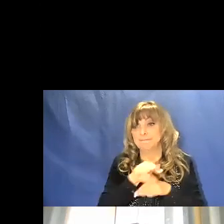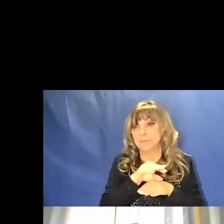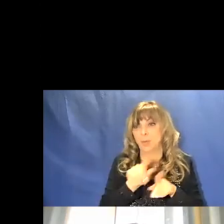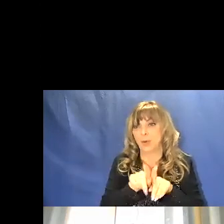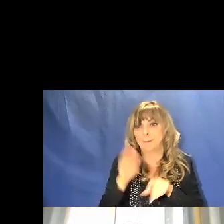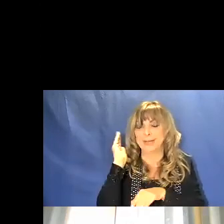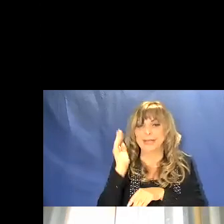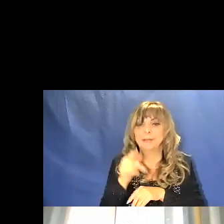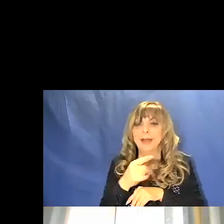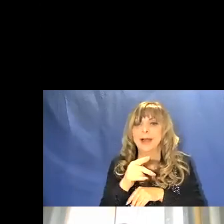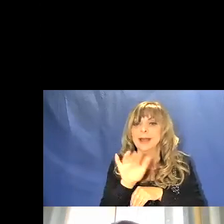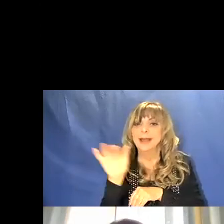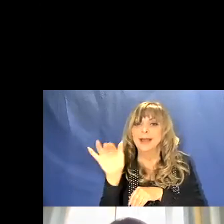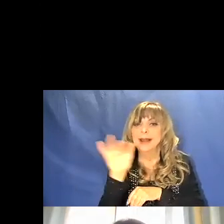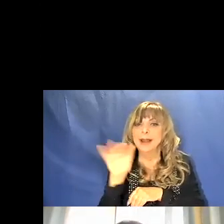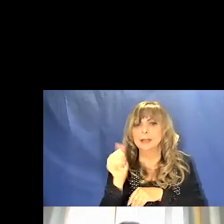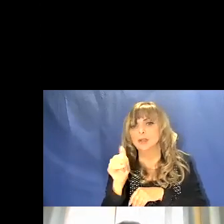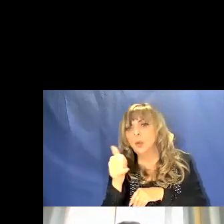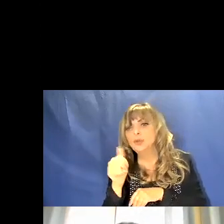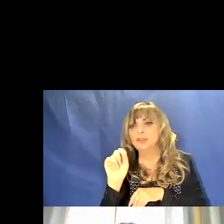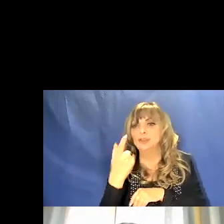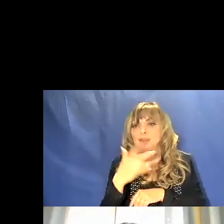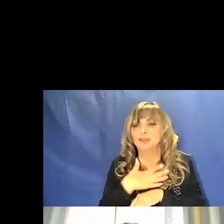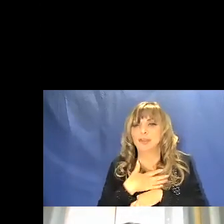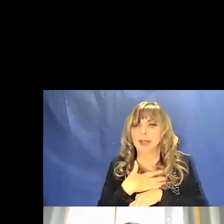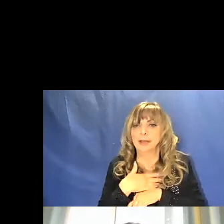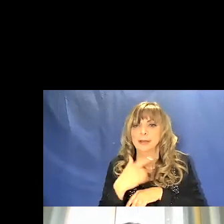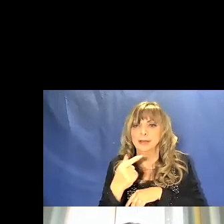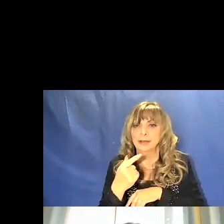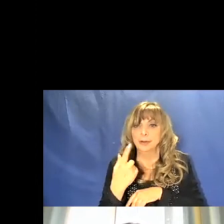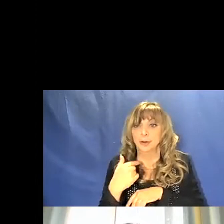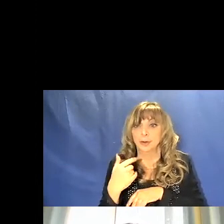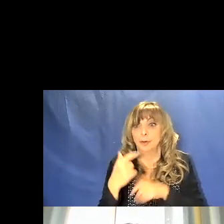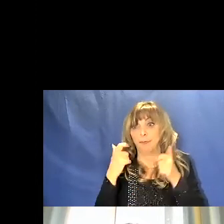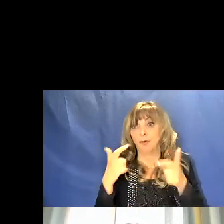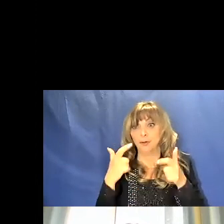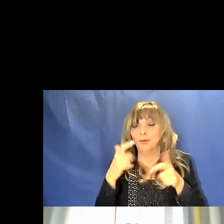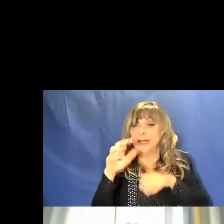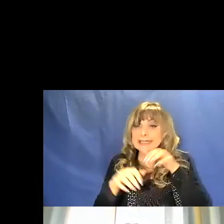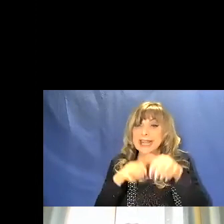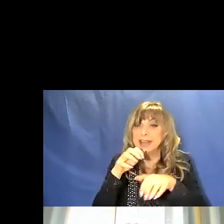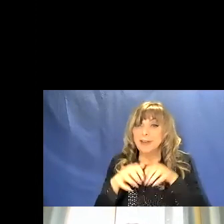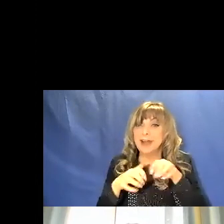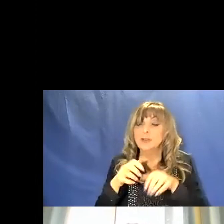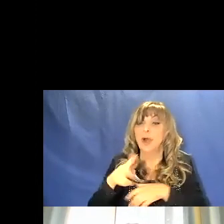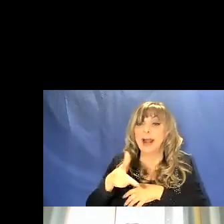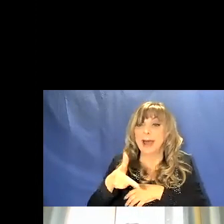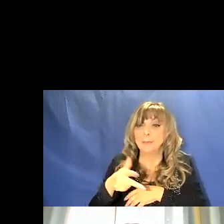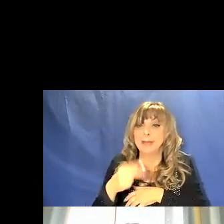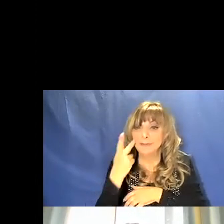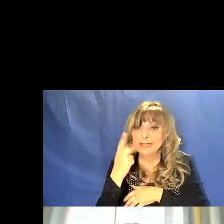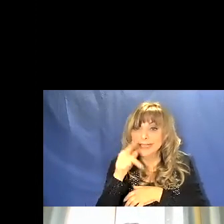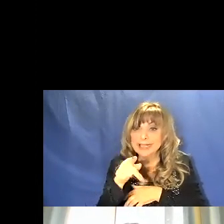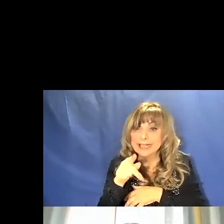ragazzo di 11-12 anni che abbiamo avuto la fortuna di scavare in Calabria lo vedete